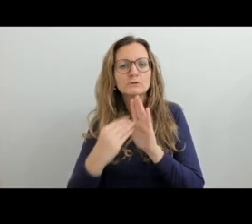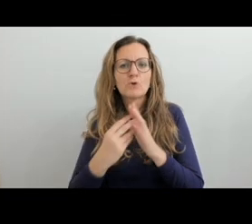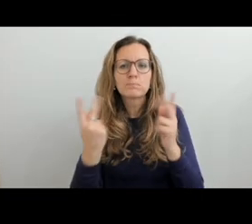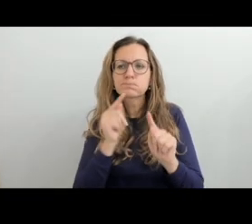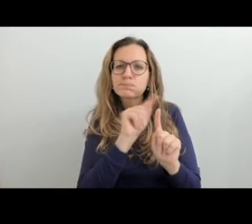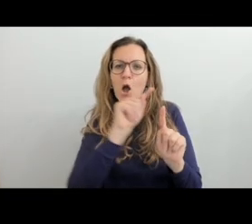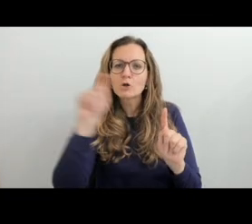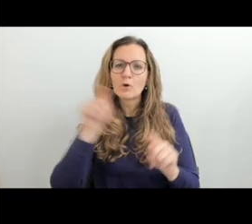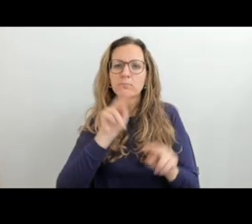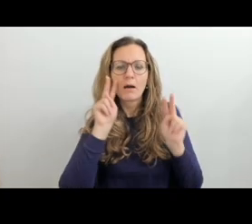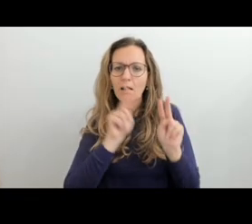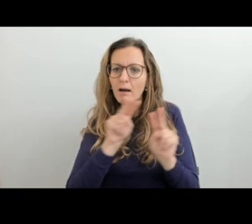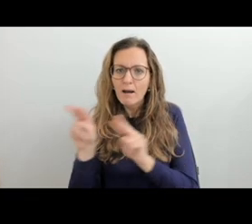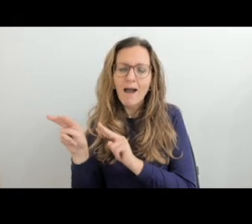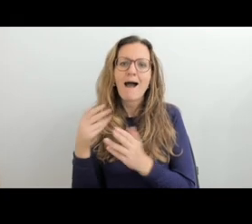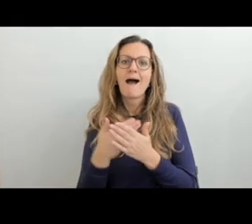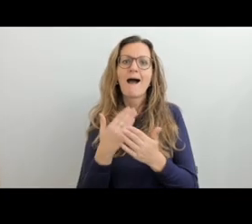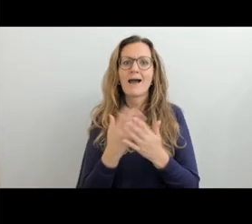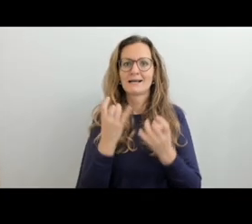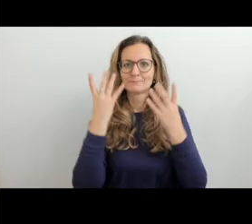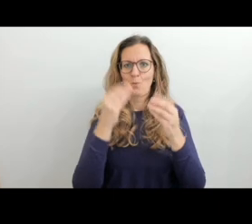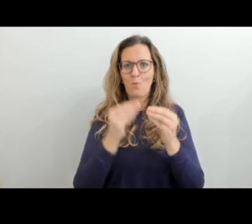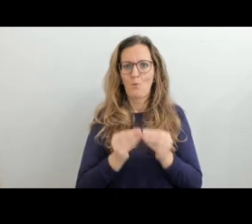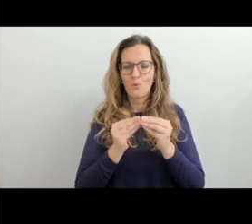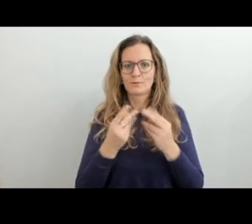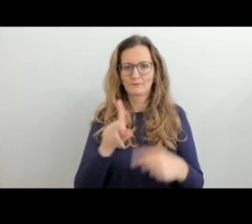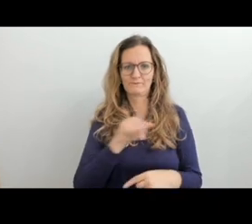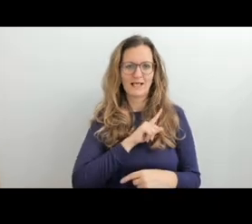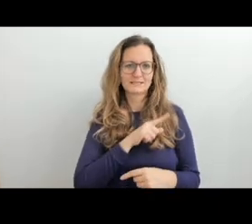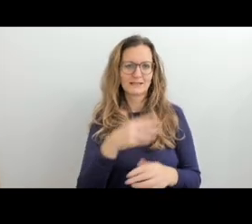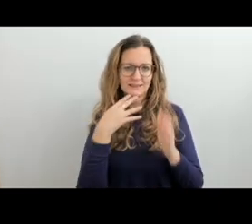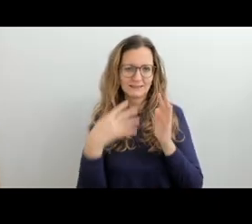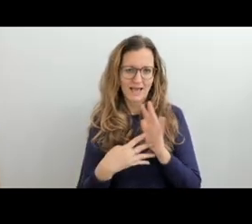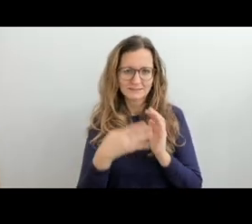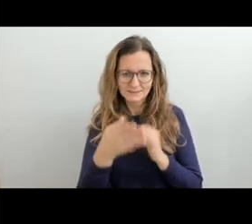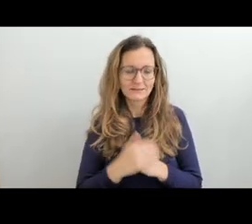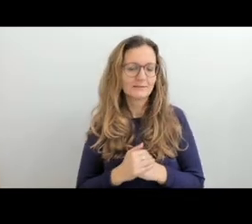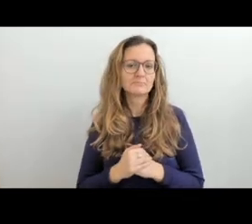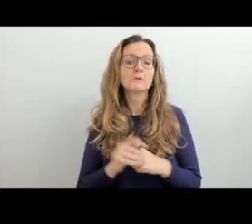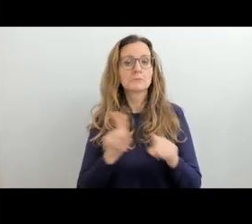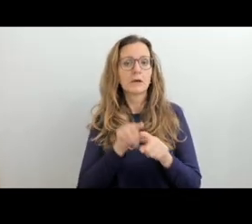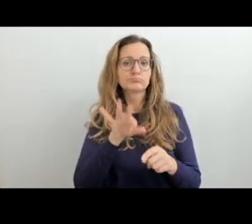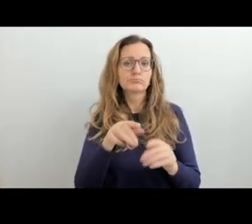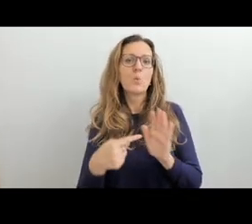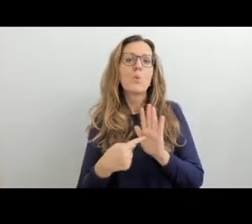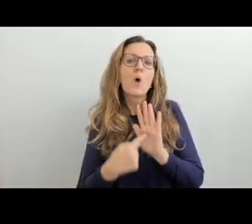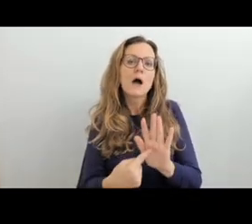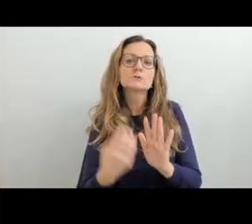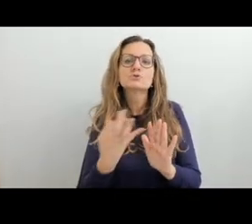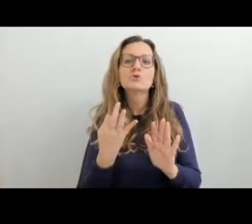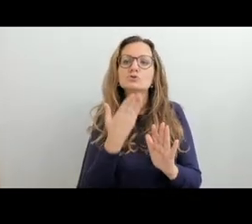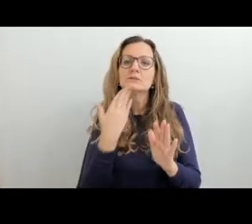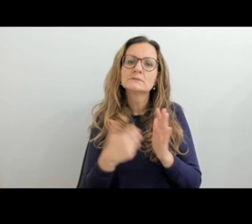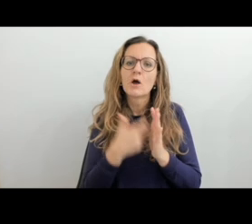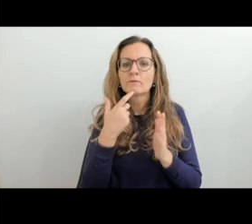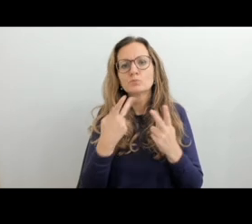Jsou tu testy na jednotlivé kompetence, na percepci, na produkci, na interakci. A učitele se mohou inspirovat a na